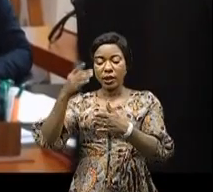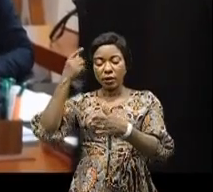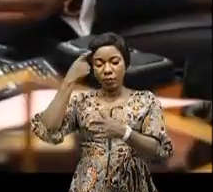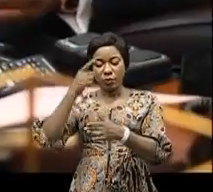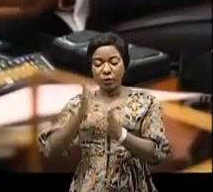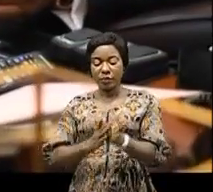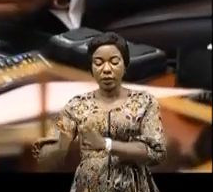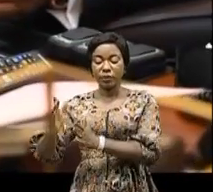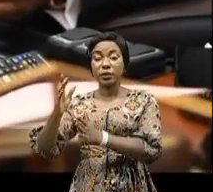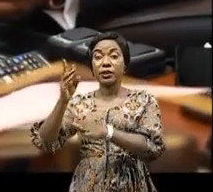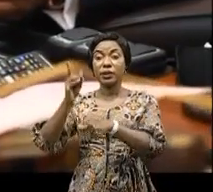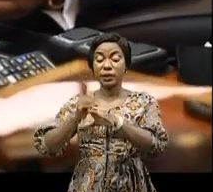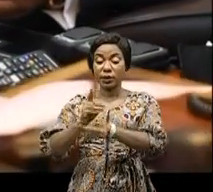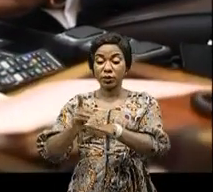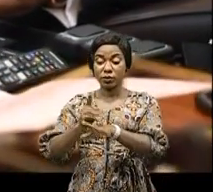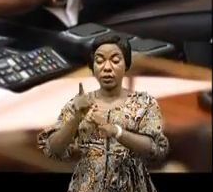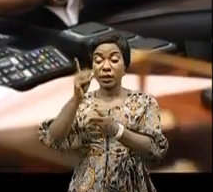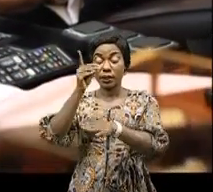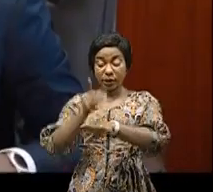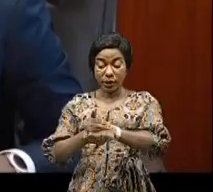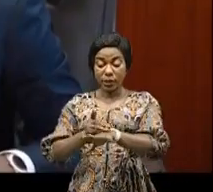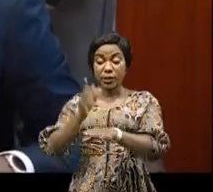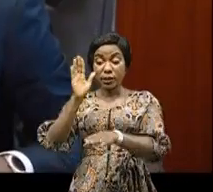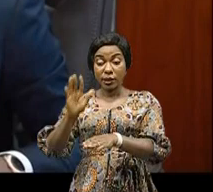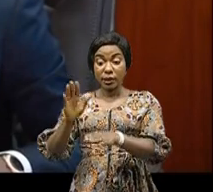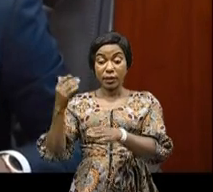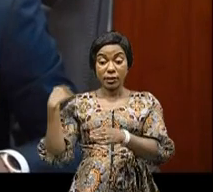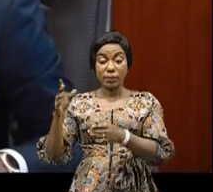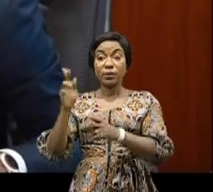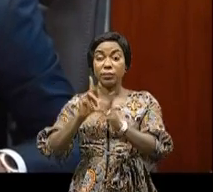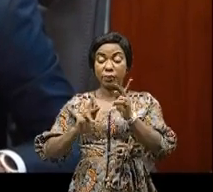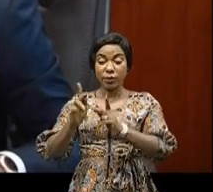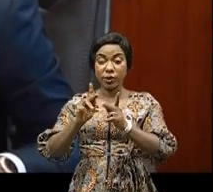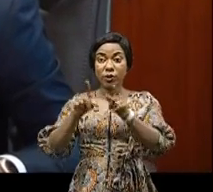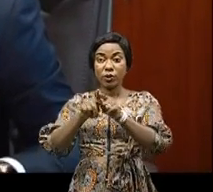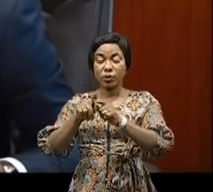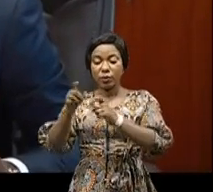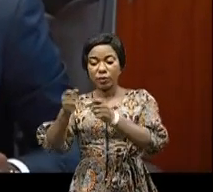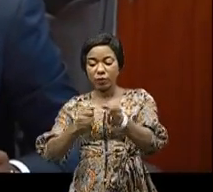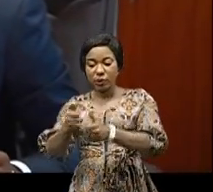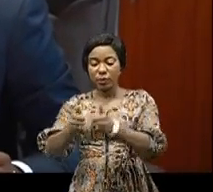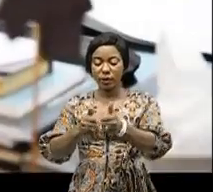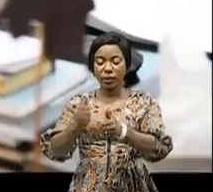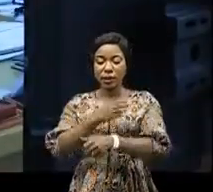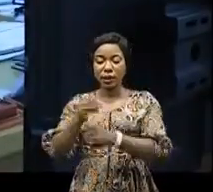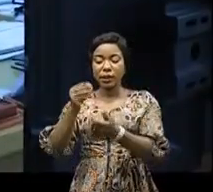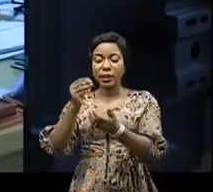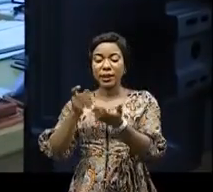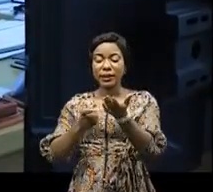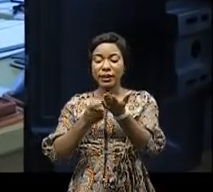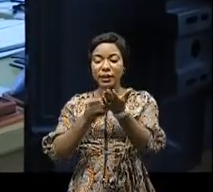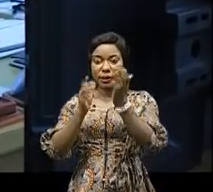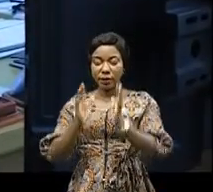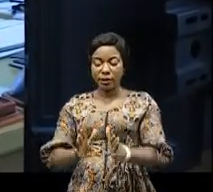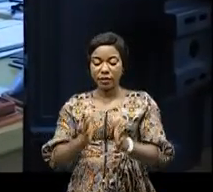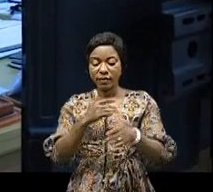'aménagement du territoire à date. cet établissement public à caractère administratif et technique sera chargé de faire